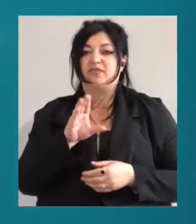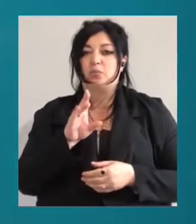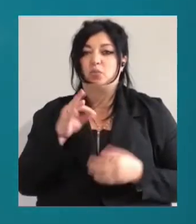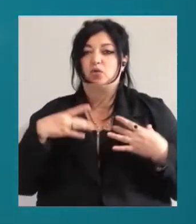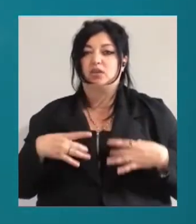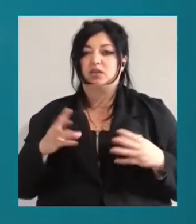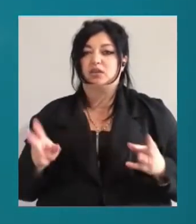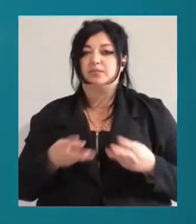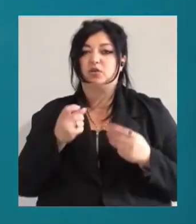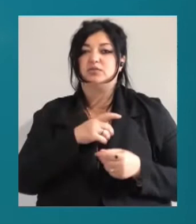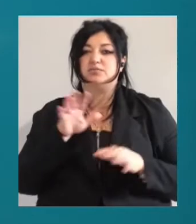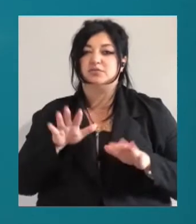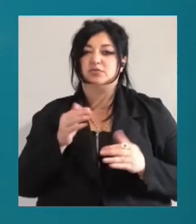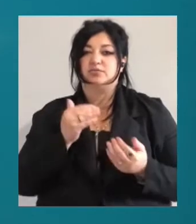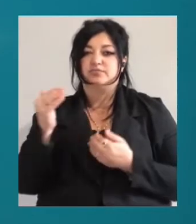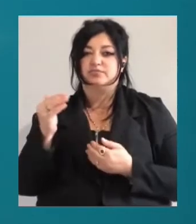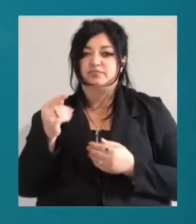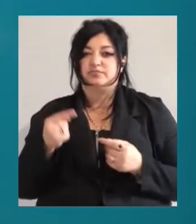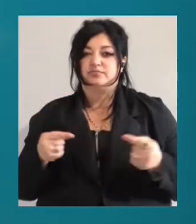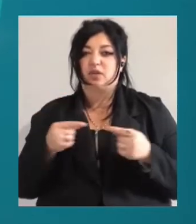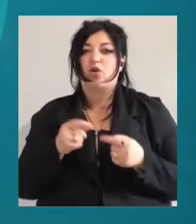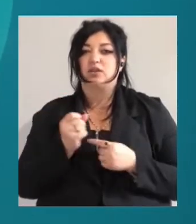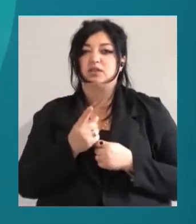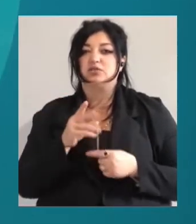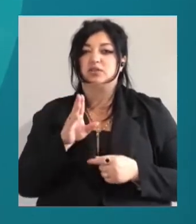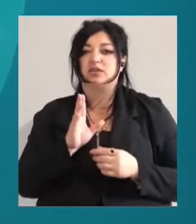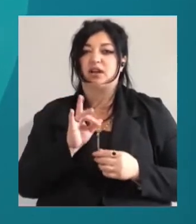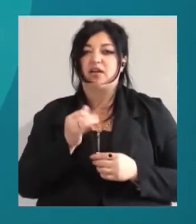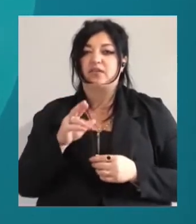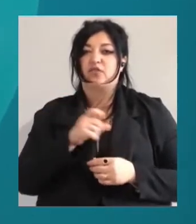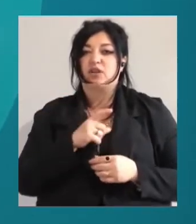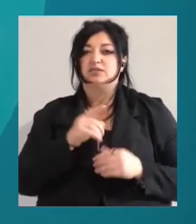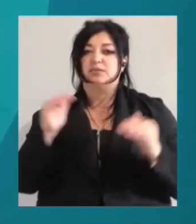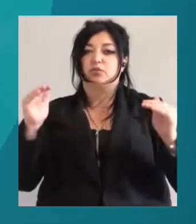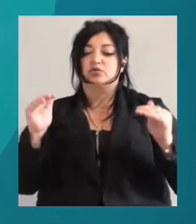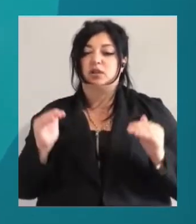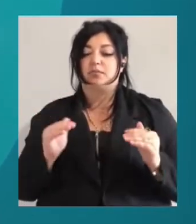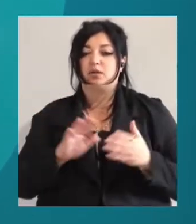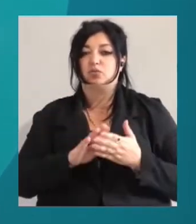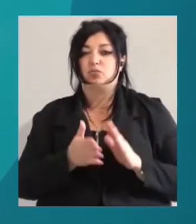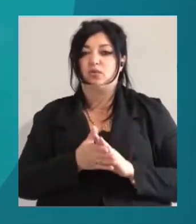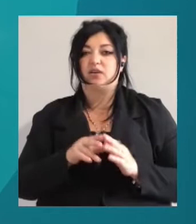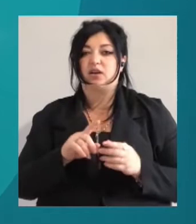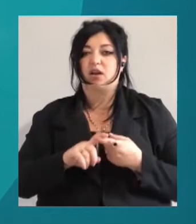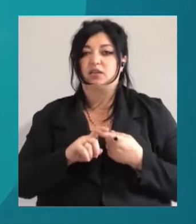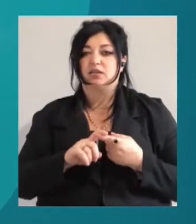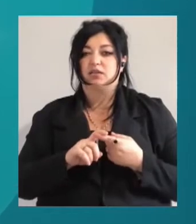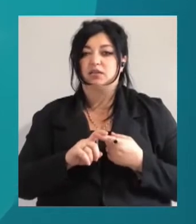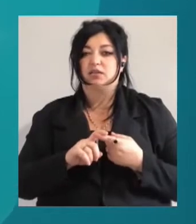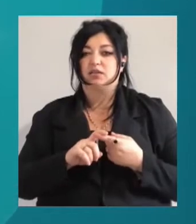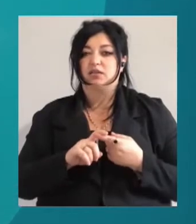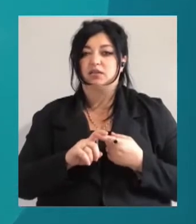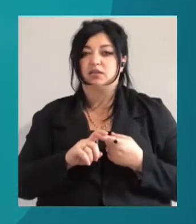голови Павло Вугельман, з 11 травня в Одесі послаблять умови карантину. Зокрема, працюватимуть зону відпочинку під